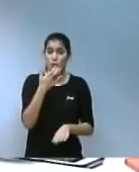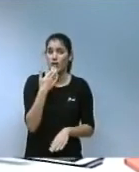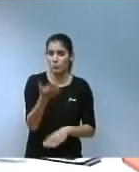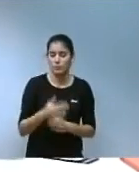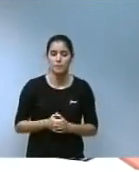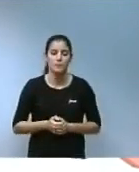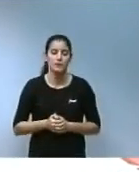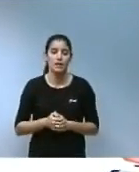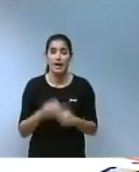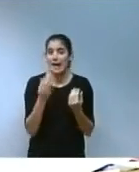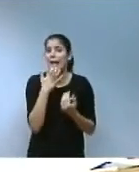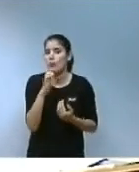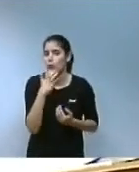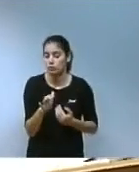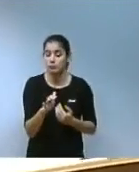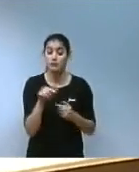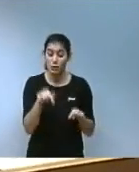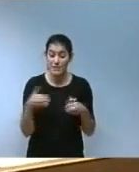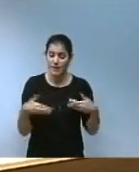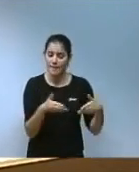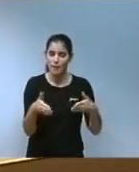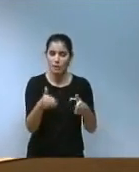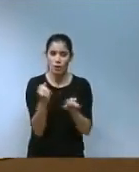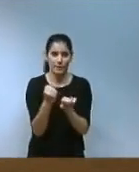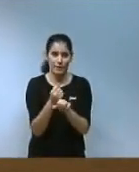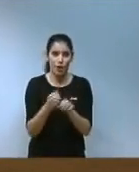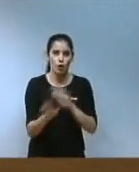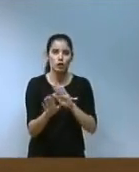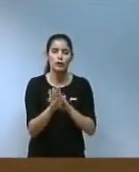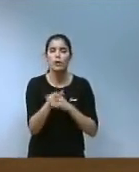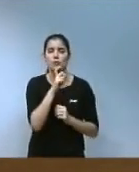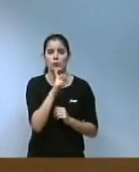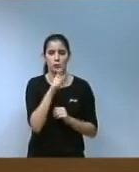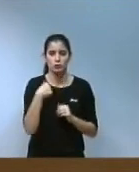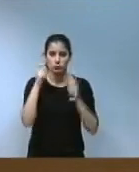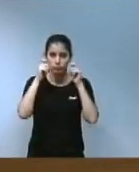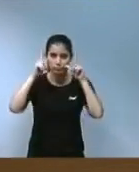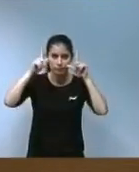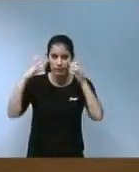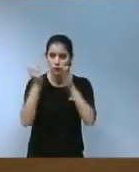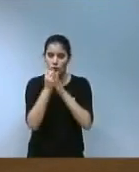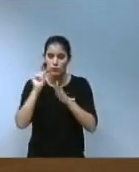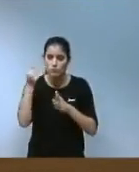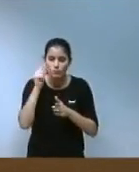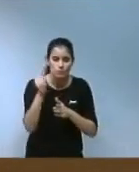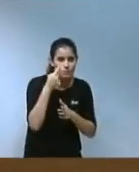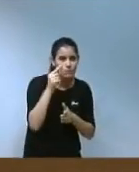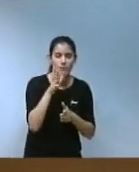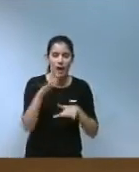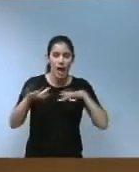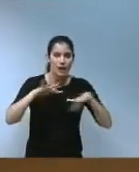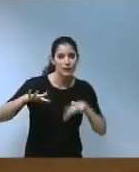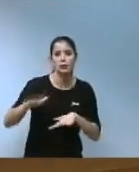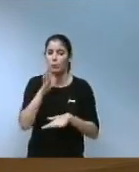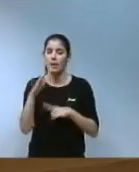I per a seguir en aquest camí, en aquest camí de treball, hem de tenir els ulls ben oberts i ser proactius perquè l